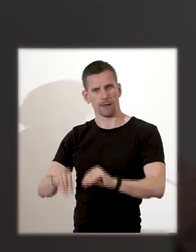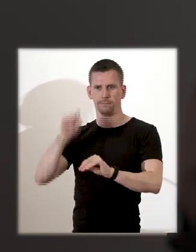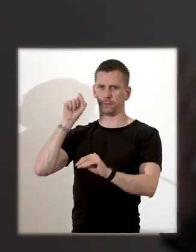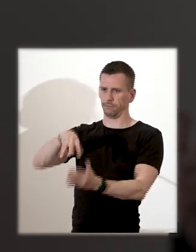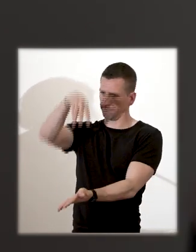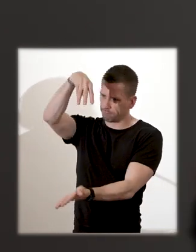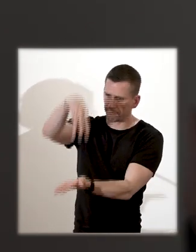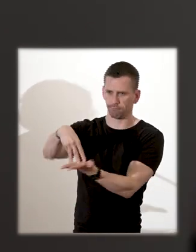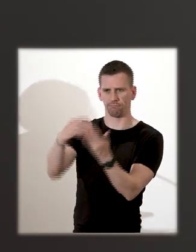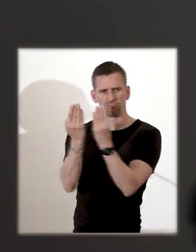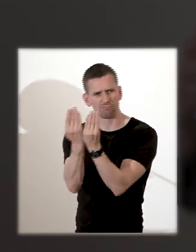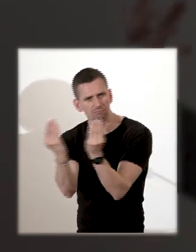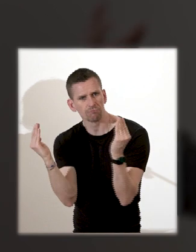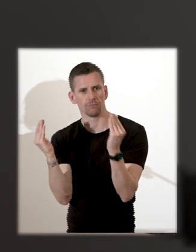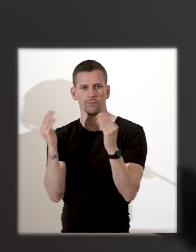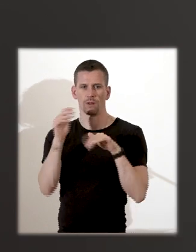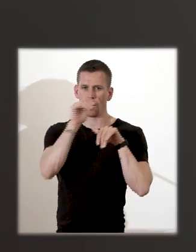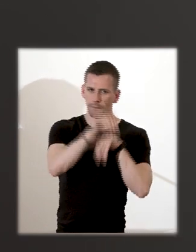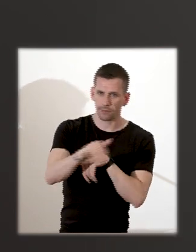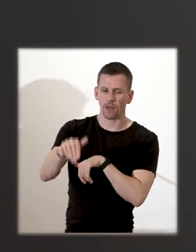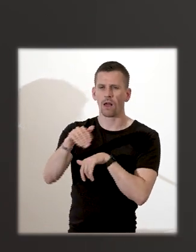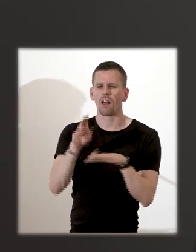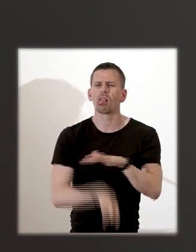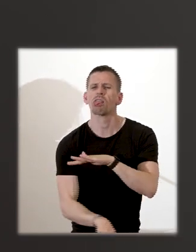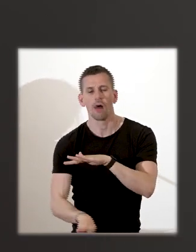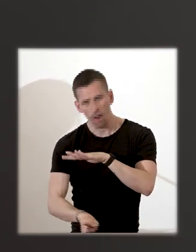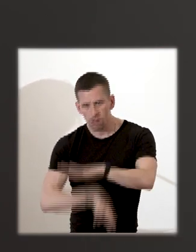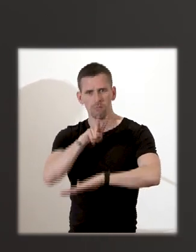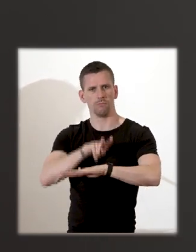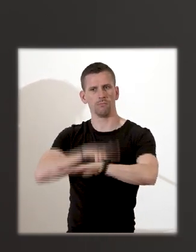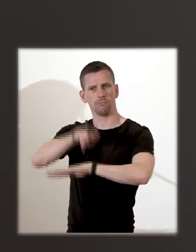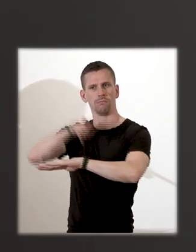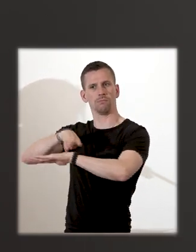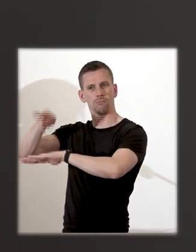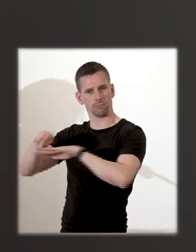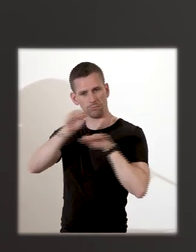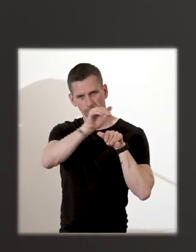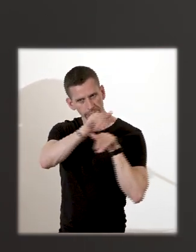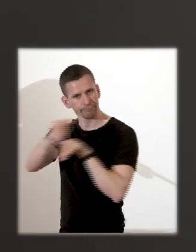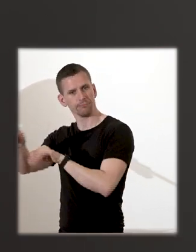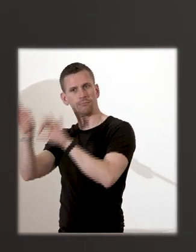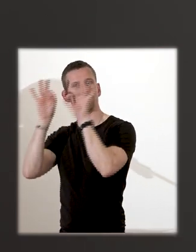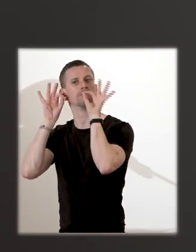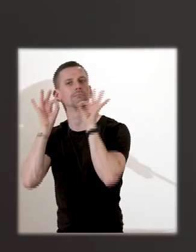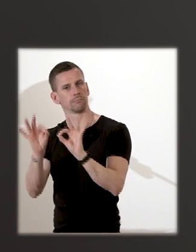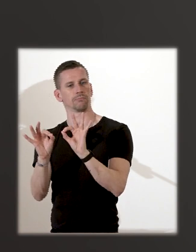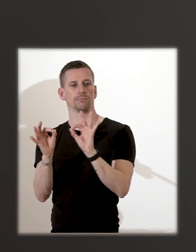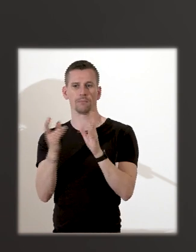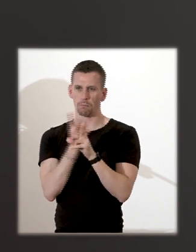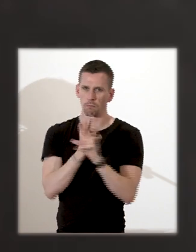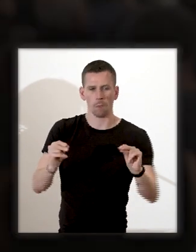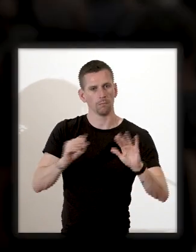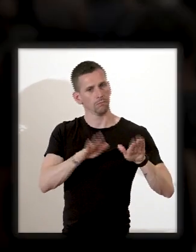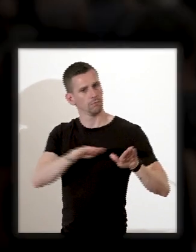avaient été excavés et étudiés ont été restitués sur ce lieu. Et pour terminer, ce monument, dont l